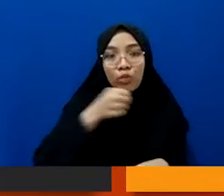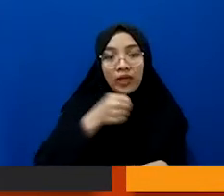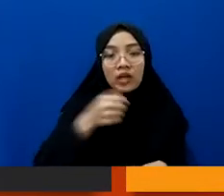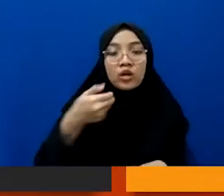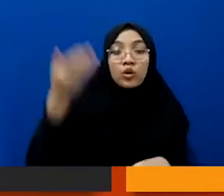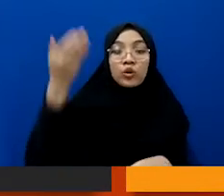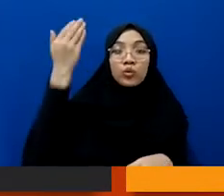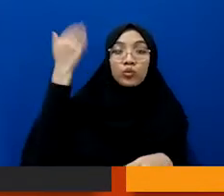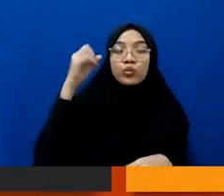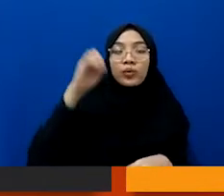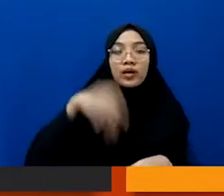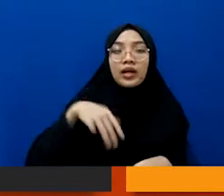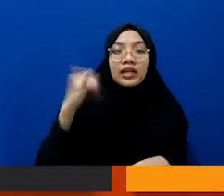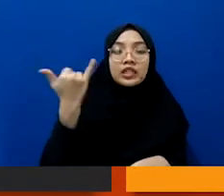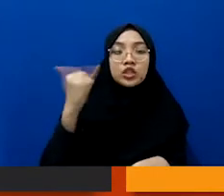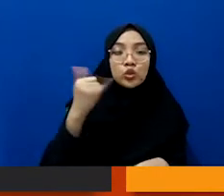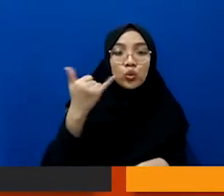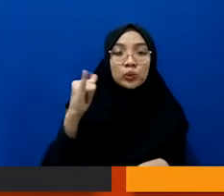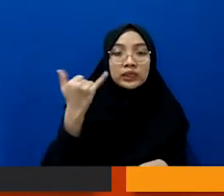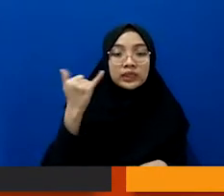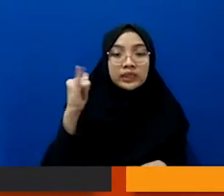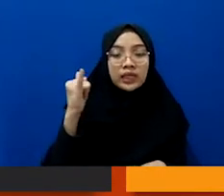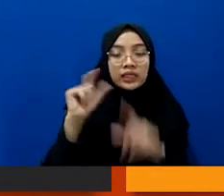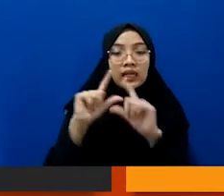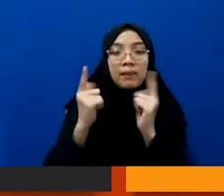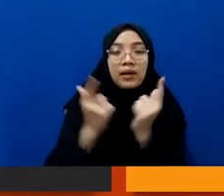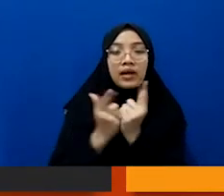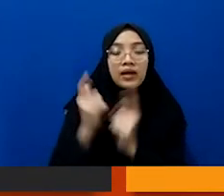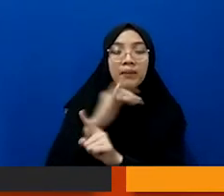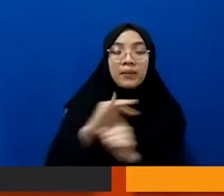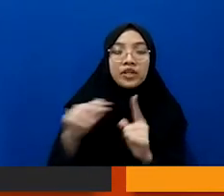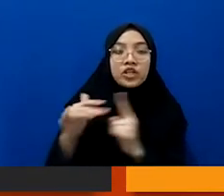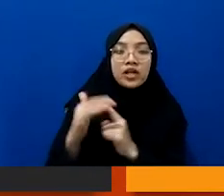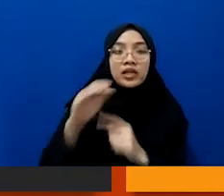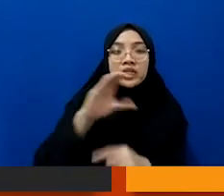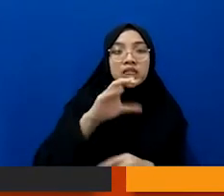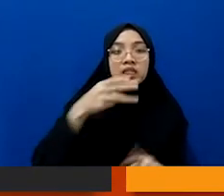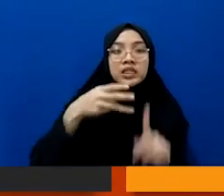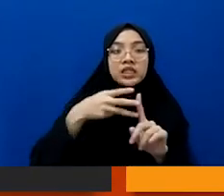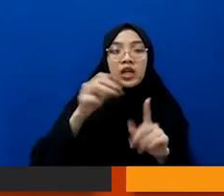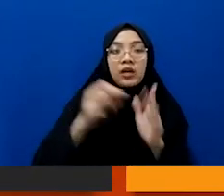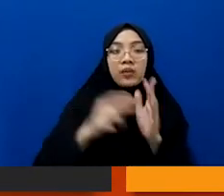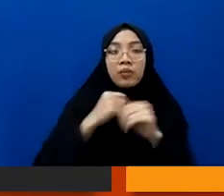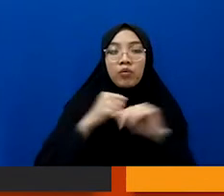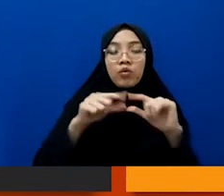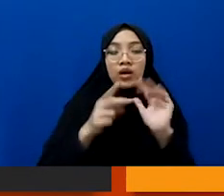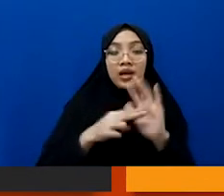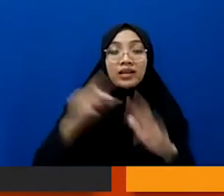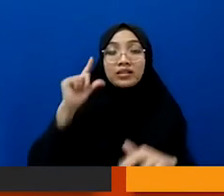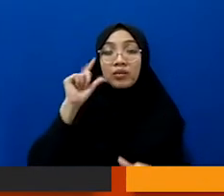di Yogyakarta di Lembaga Pemasarakatan Cembongan di Sleman itu pernah ada kasus